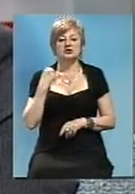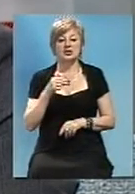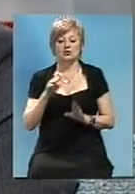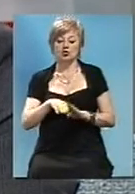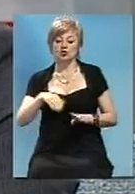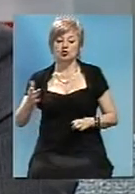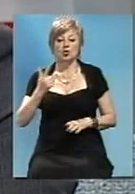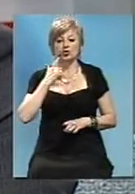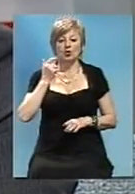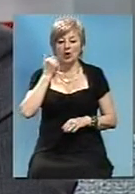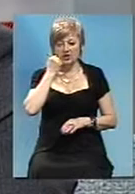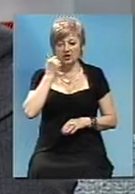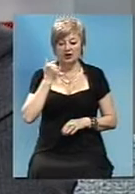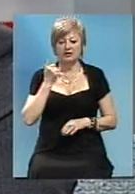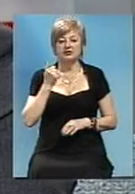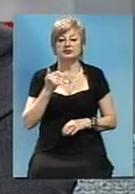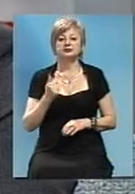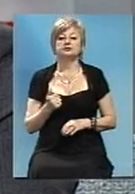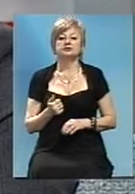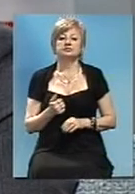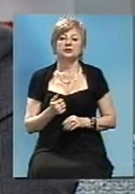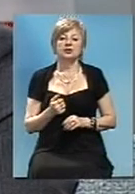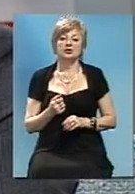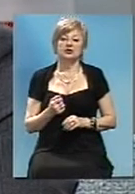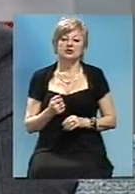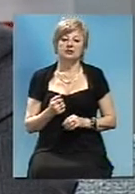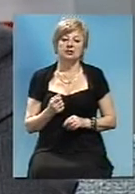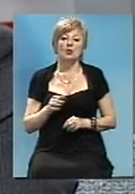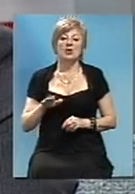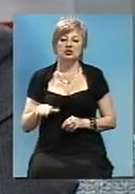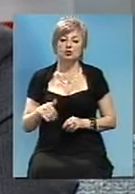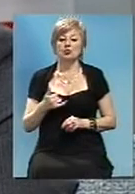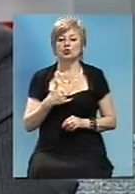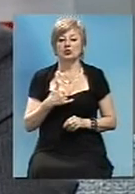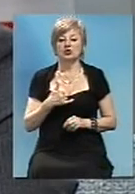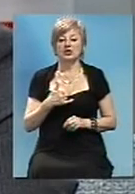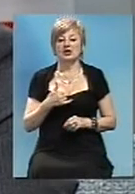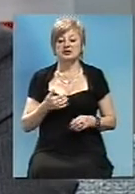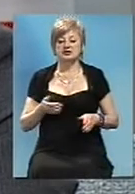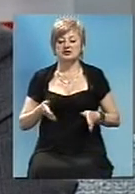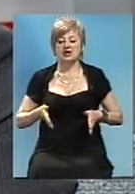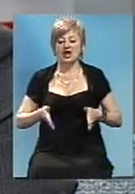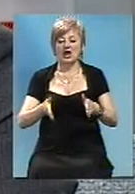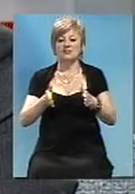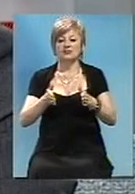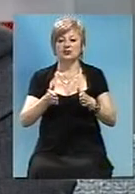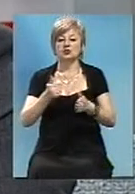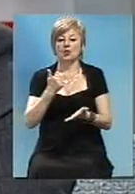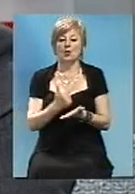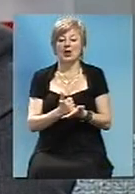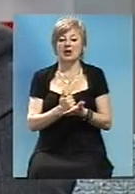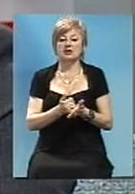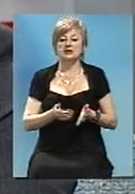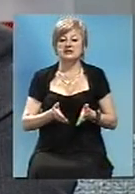сторону Орехово до села Таврийське. потім у нас іде «Автомагістраль». Також по этой трассі у нас всі